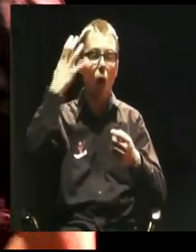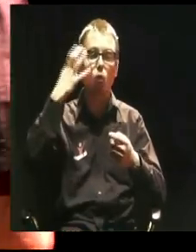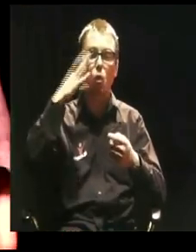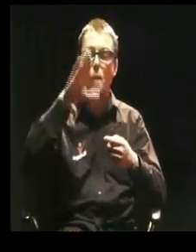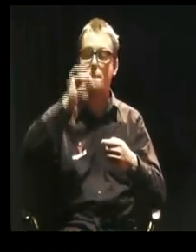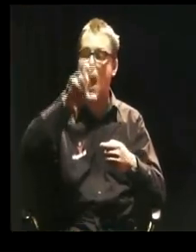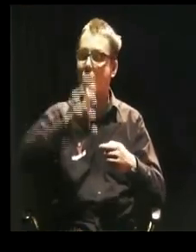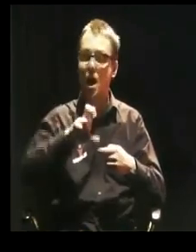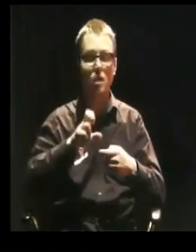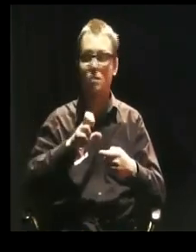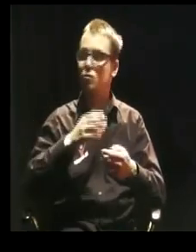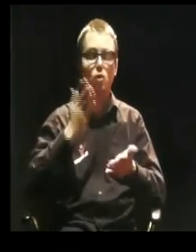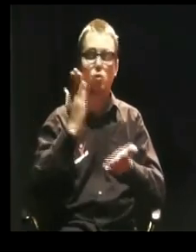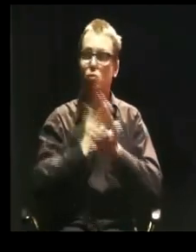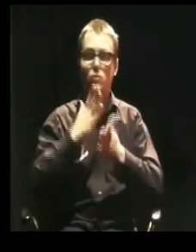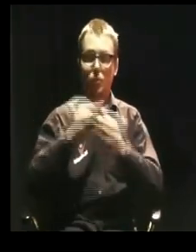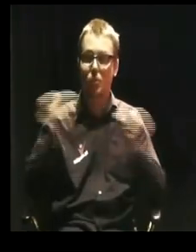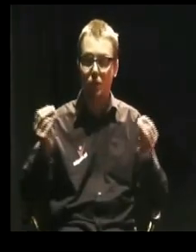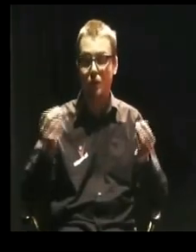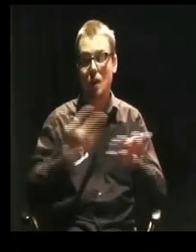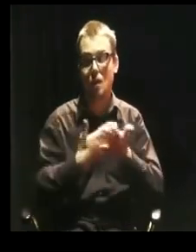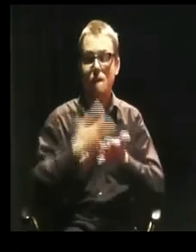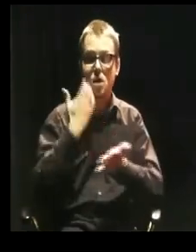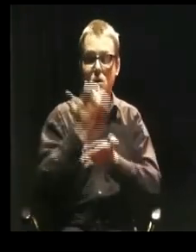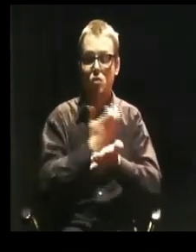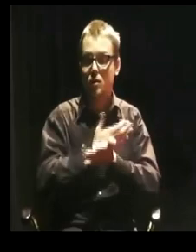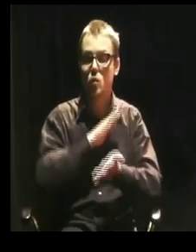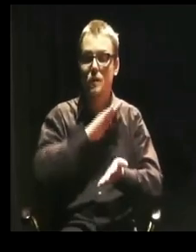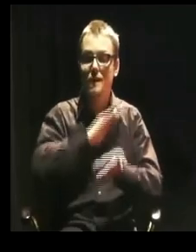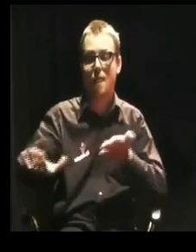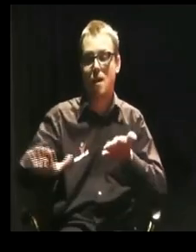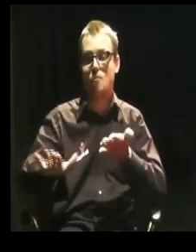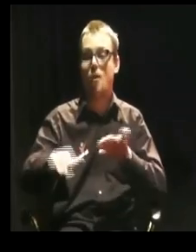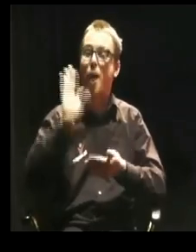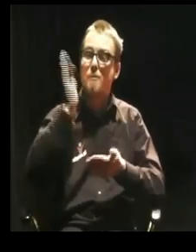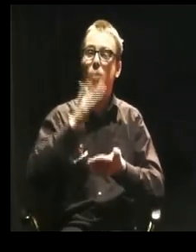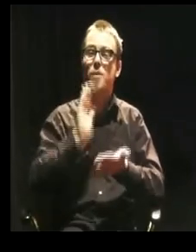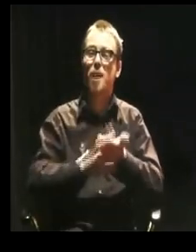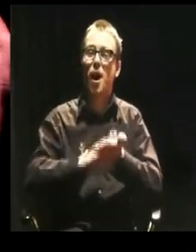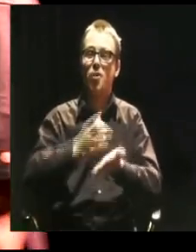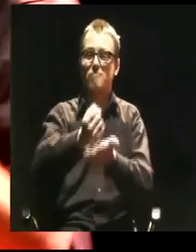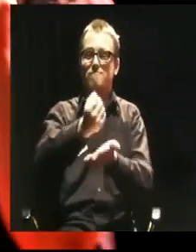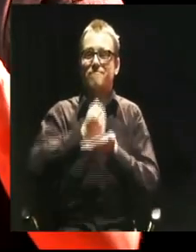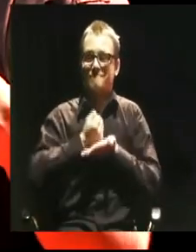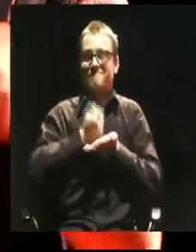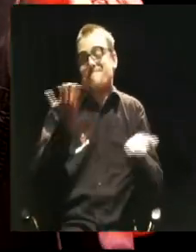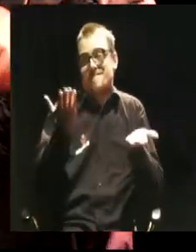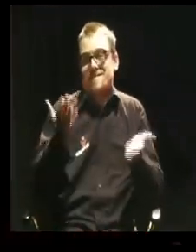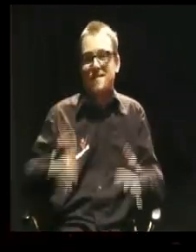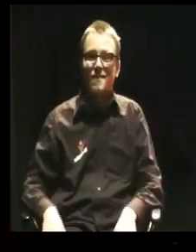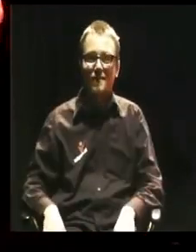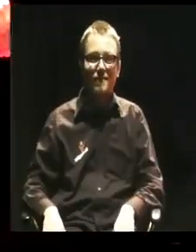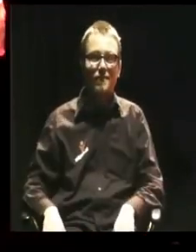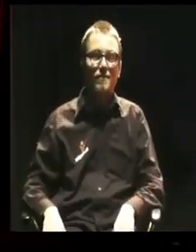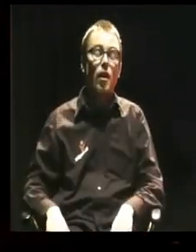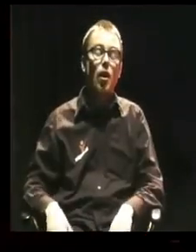do filmu Interstellar, niech sobie posłucha jakiejkolwiek płyty Filipa Glasa. Ten sam temat. Mamy biznes, politykę i show biznes. Ludzie,